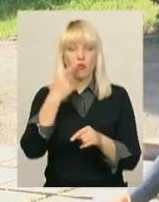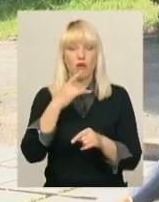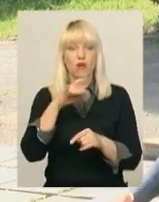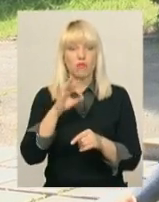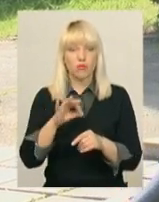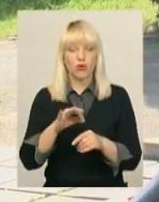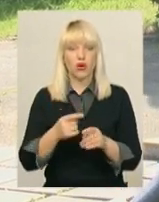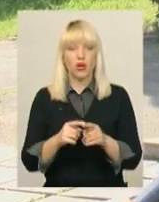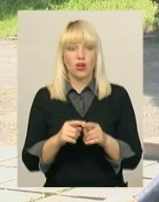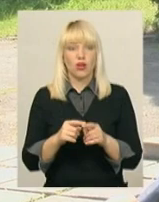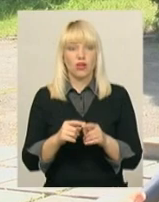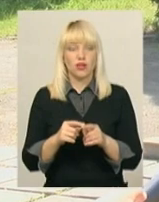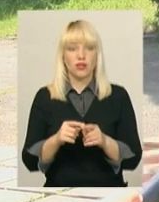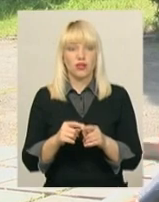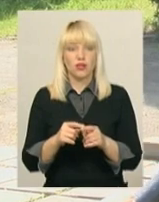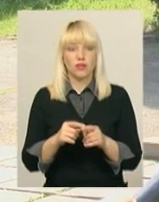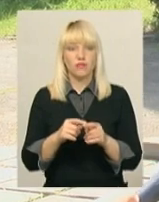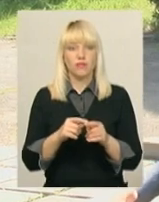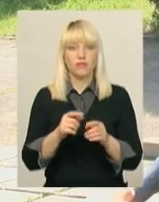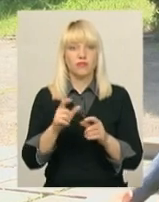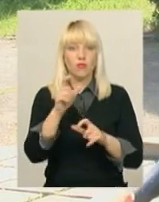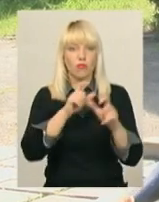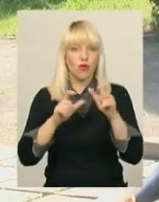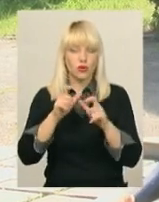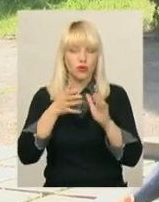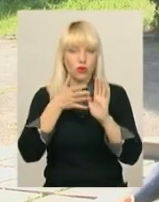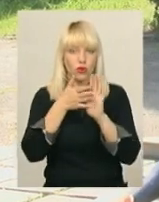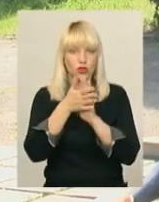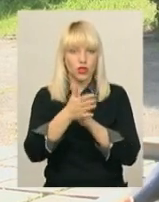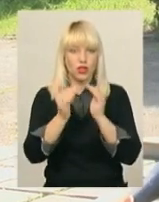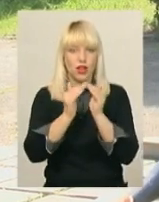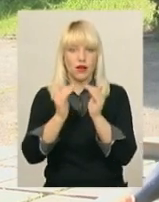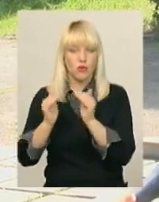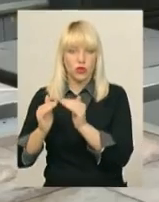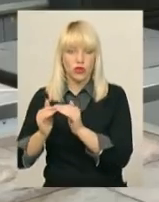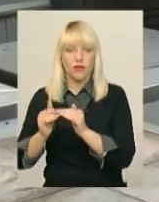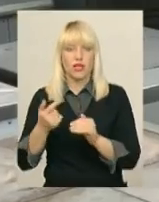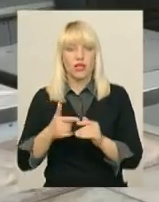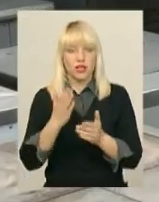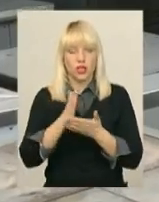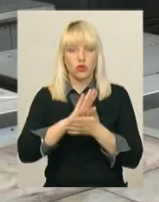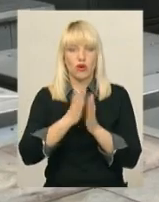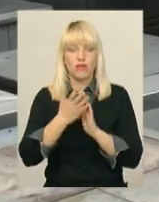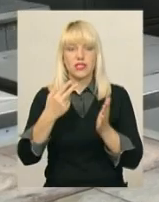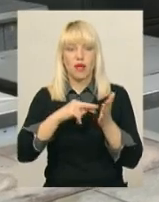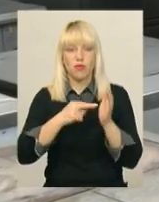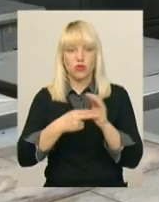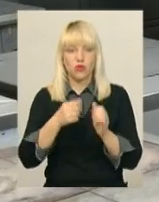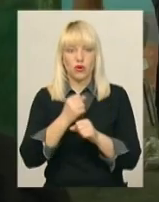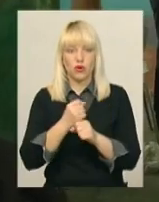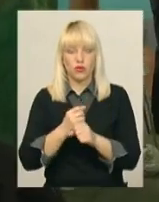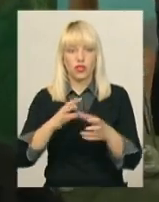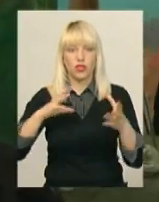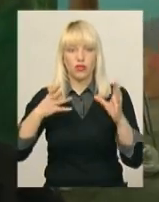і про просочення будівлі, вже є договір, вже заплановані ці роботи. Результати перевірки десяти таборів